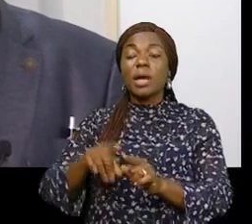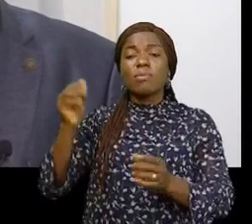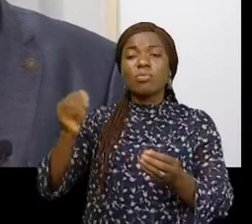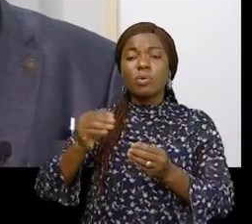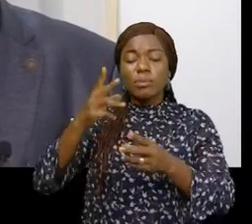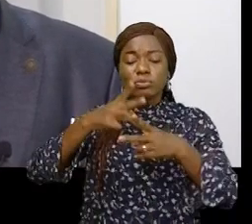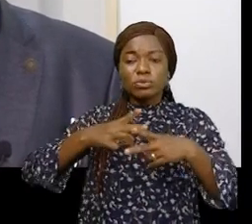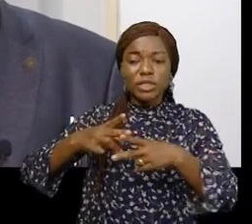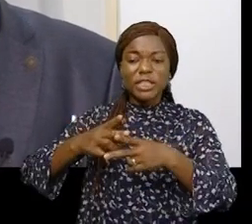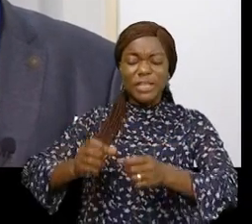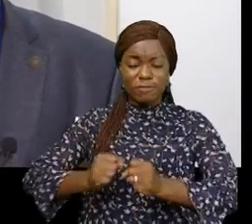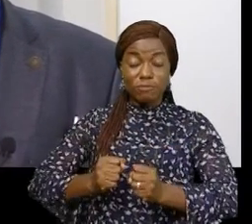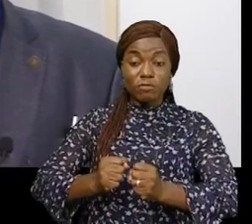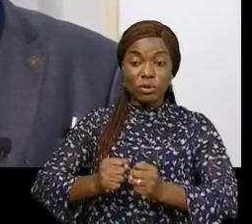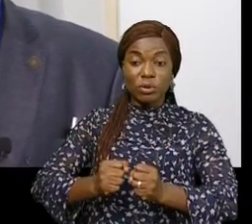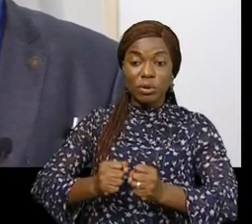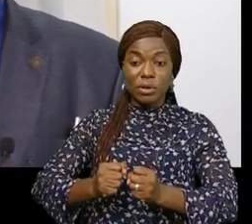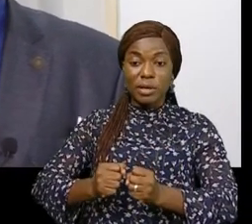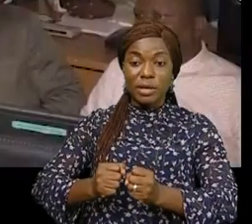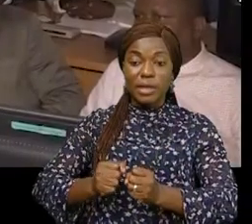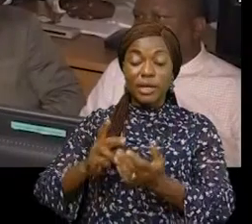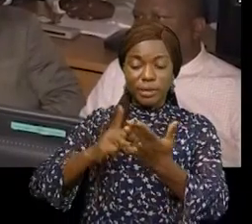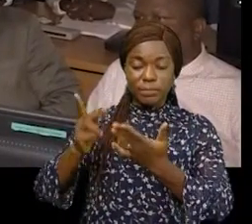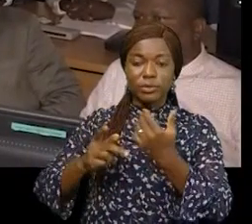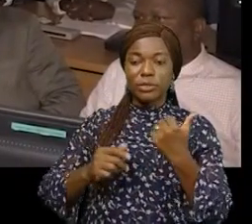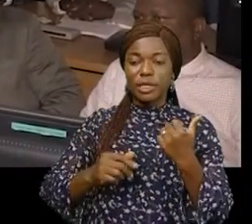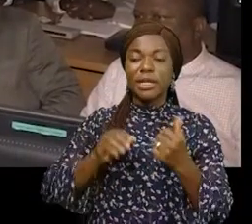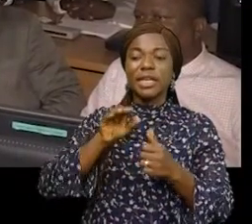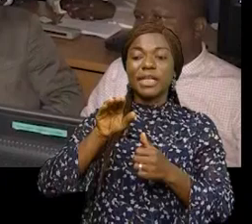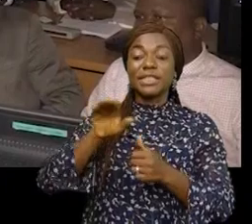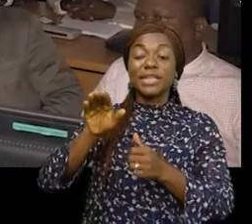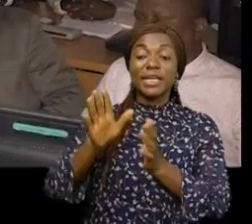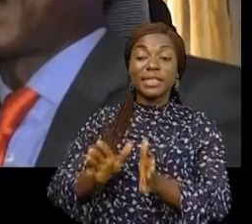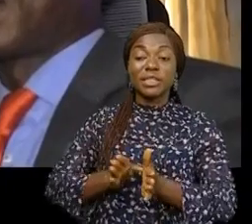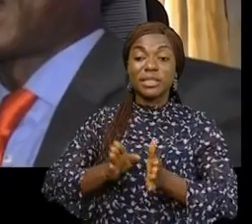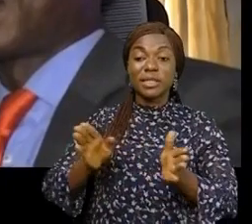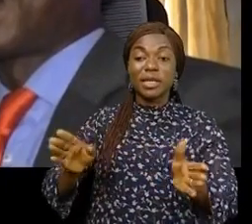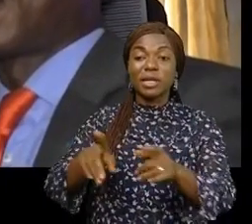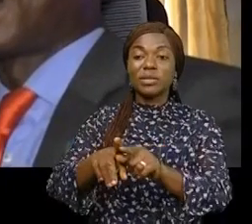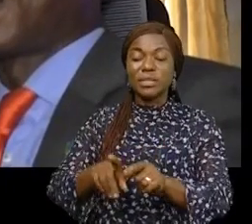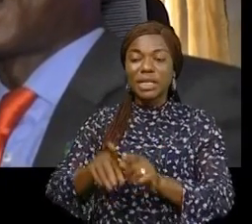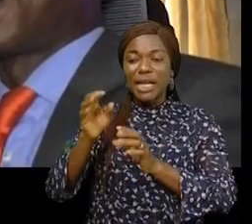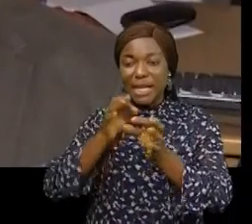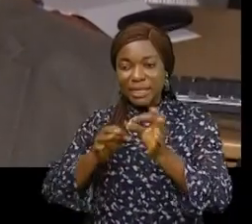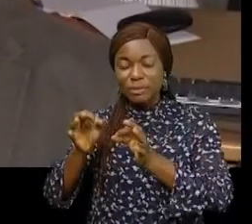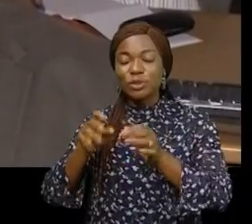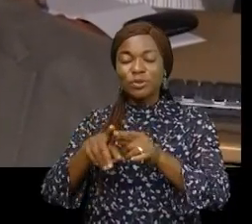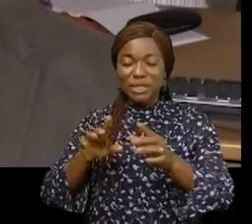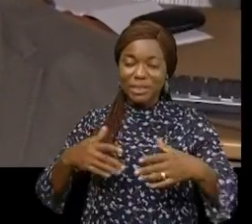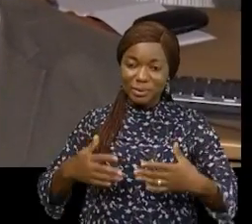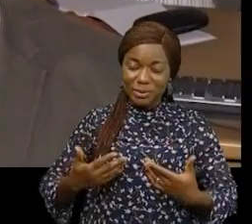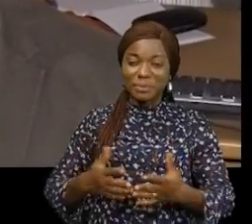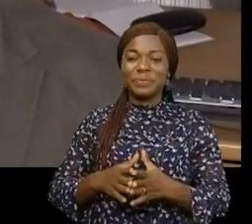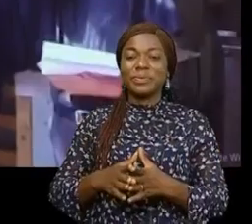gérer efficacement le projet. Le directeur général du BSECO Théophile Matondon apprécie à juste